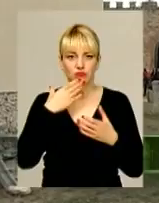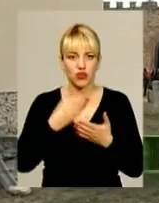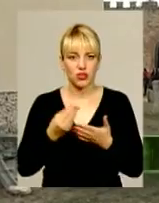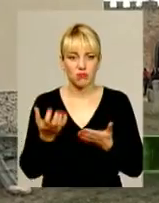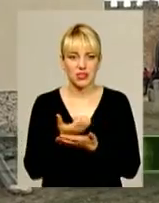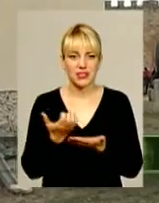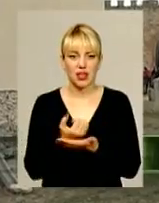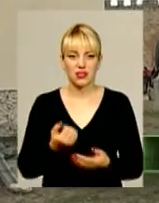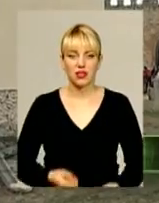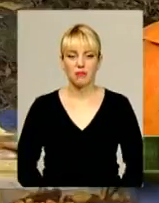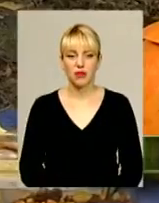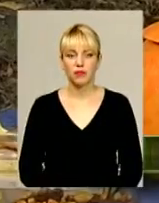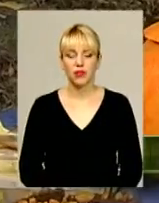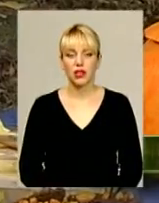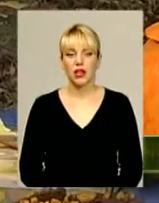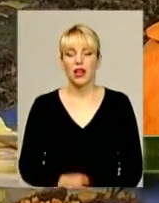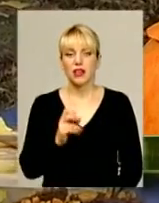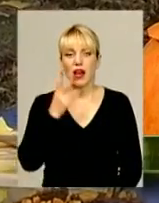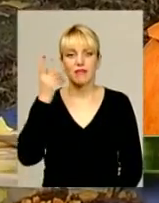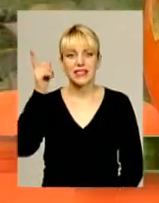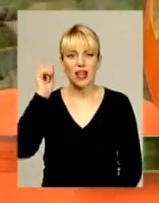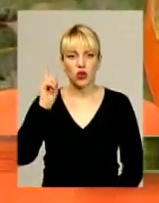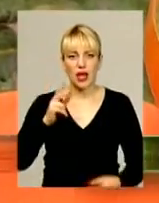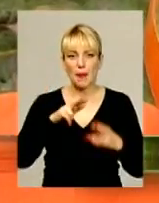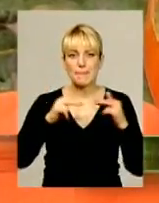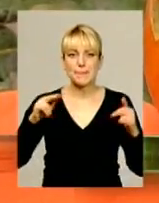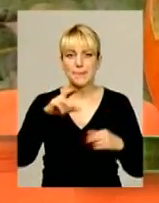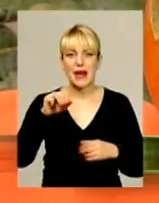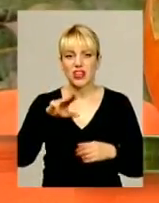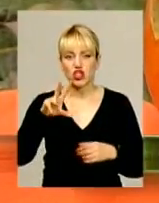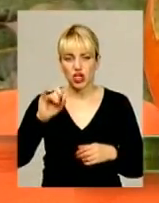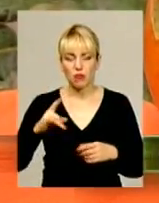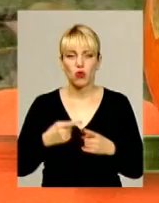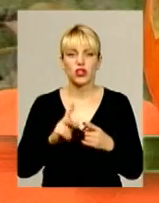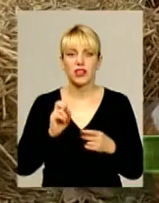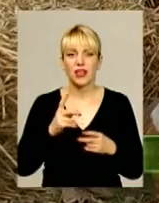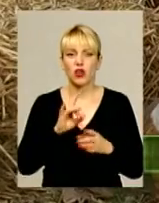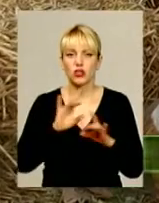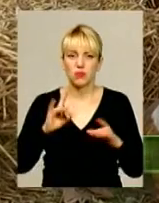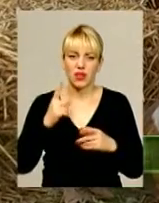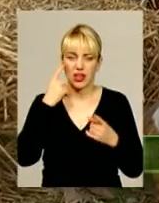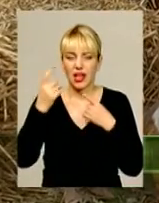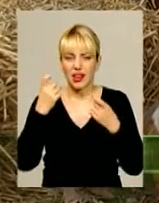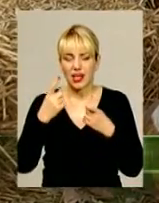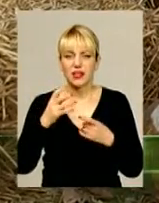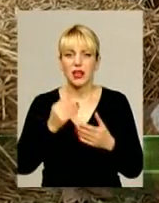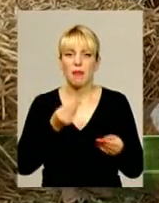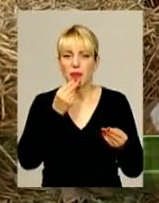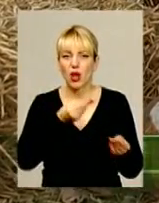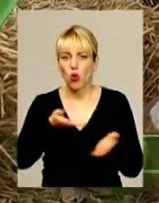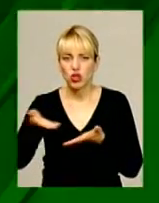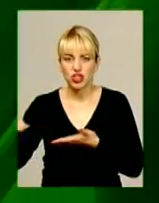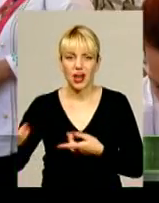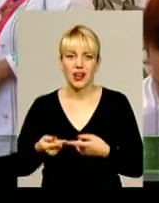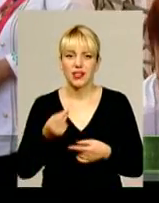Хеллоуін по-українськи, як в стародавньому Меджибужі, шукали рештки дракона, розповідали містичні легенди та пригощали гарбузовими стравами.